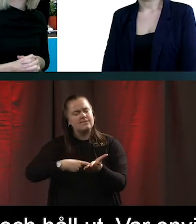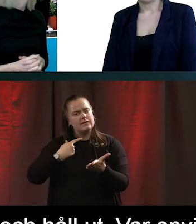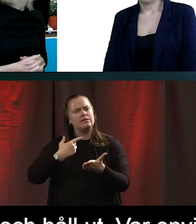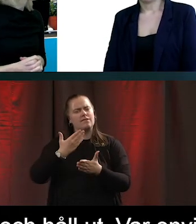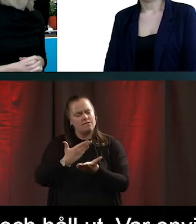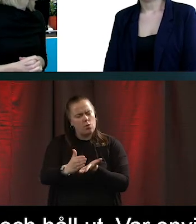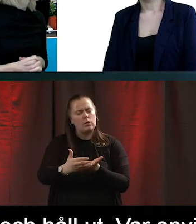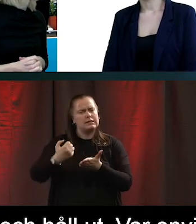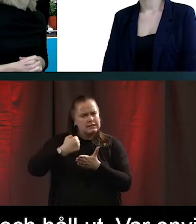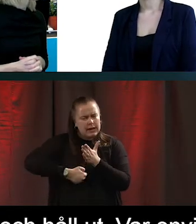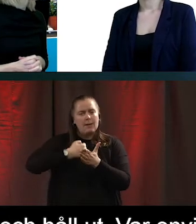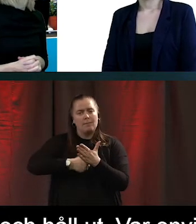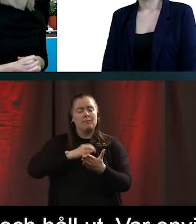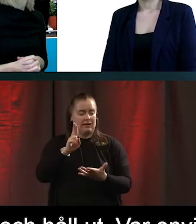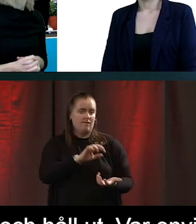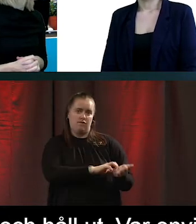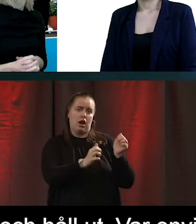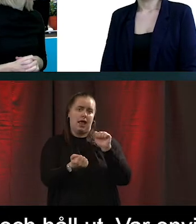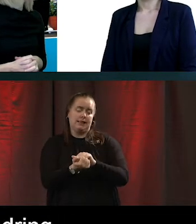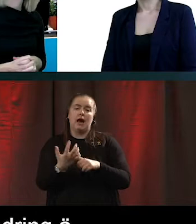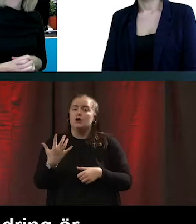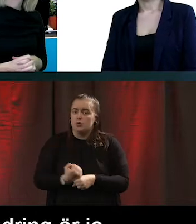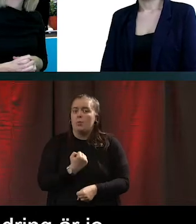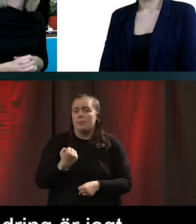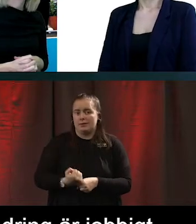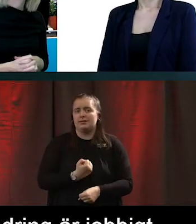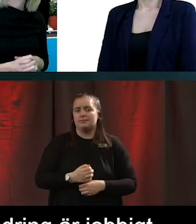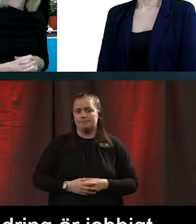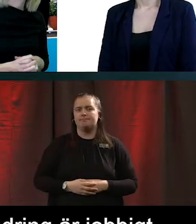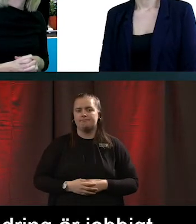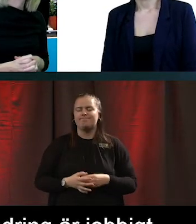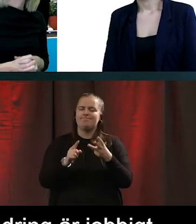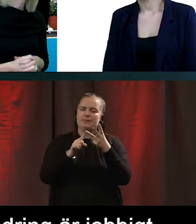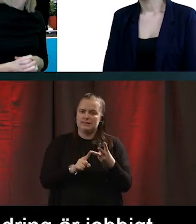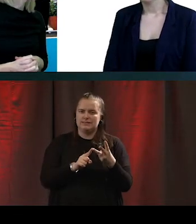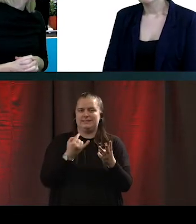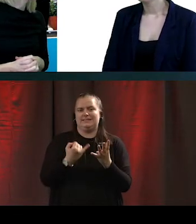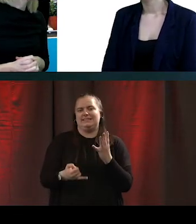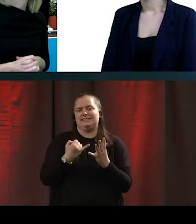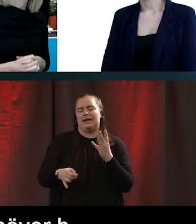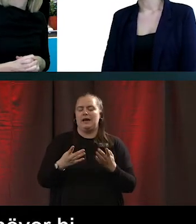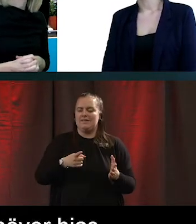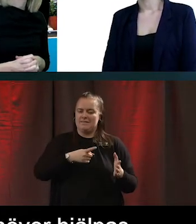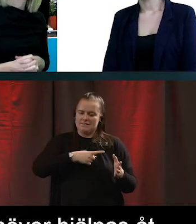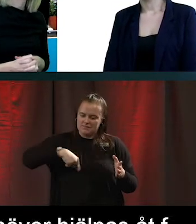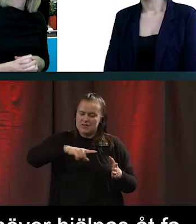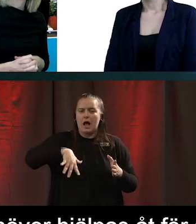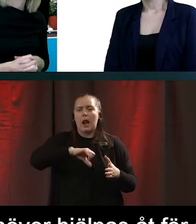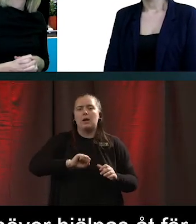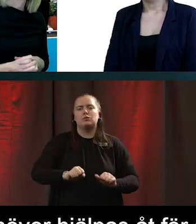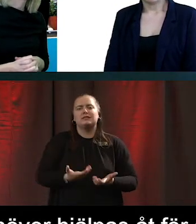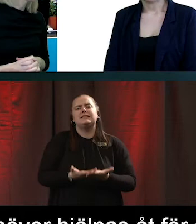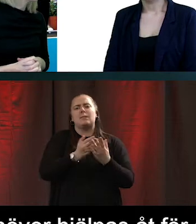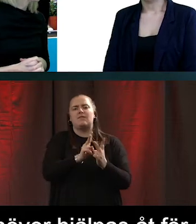Förändring är jobbigt. Och sista punkten. Vi behöver hjälpas åt för att kunna nå toppen.